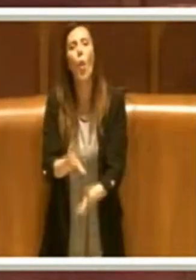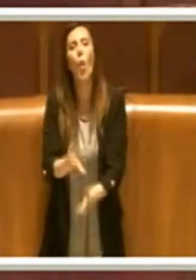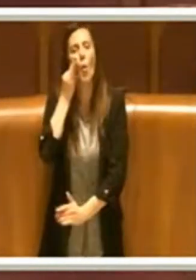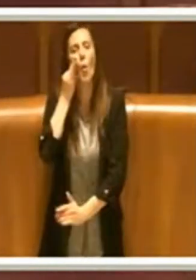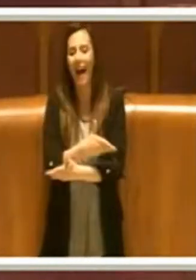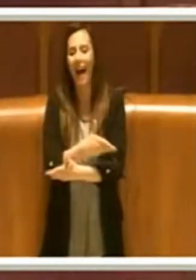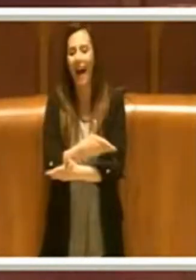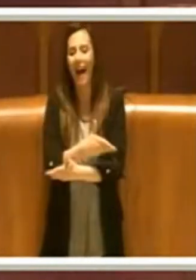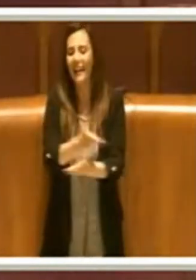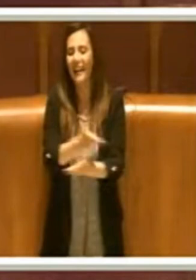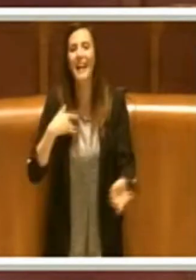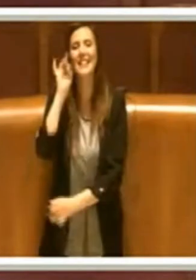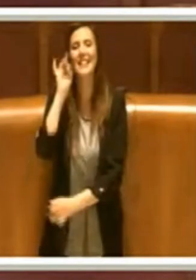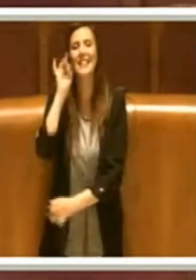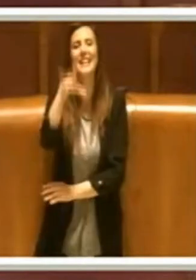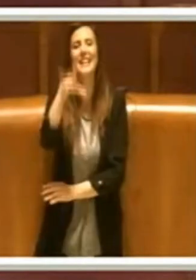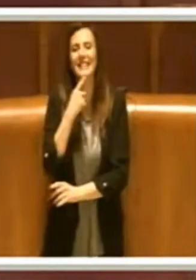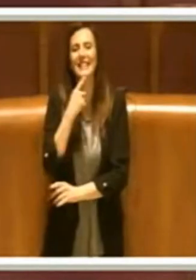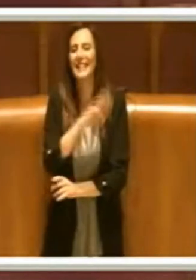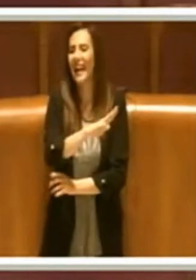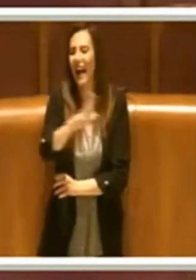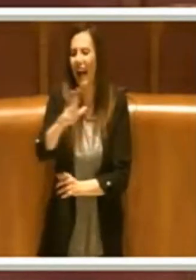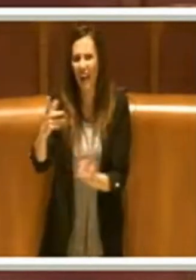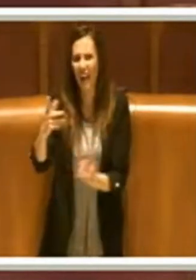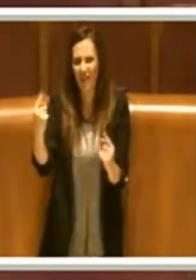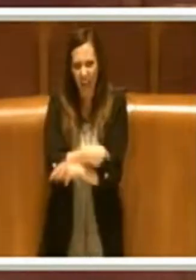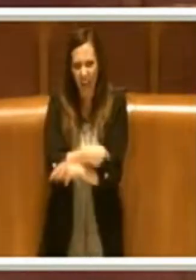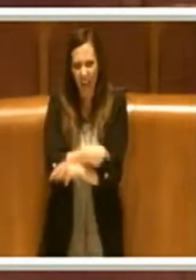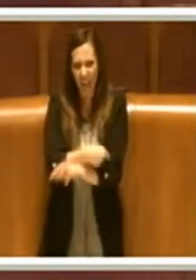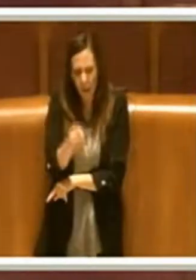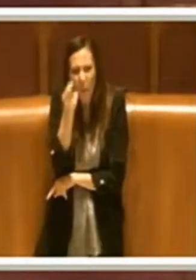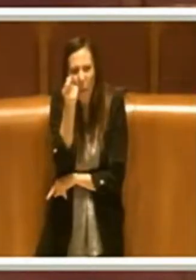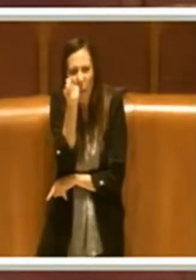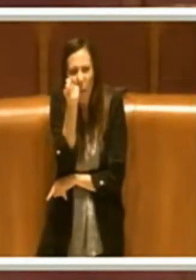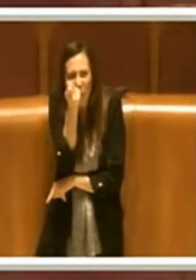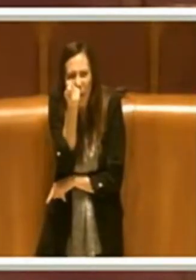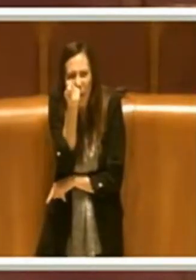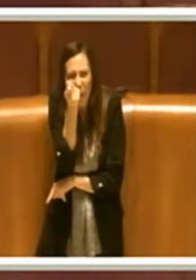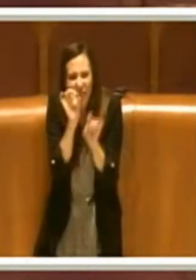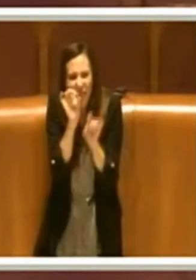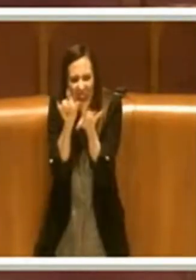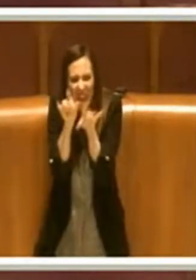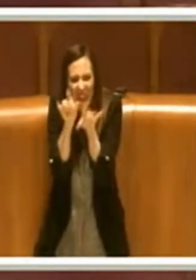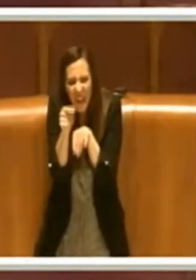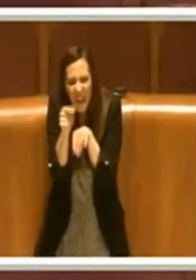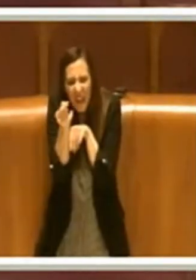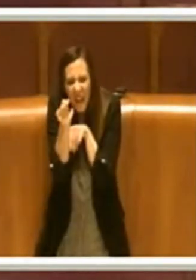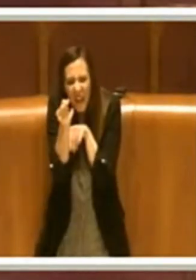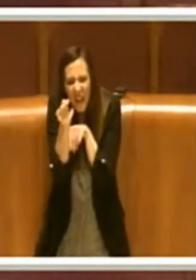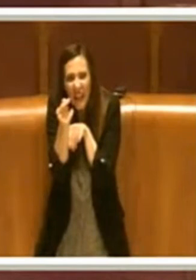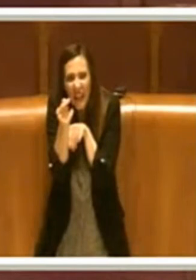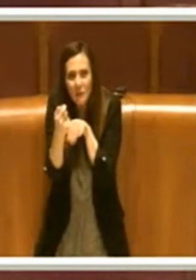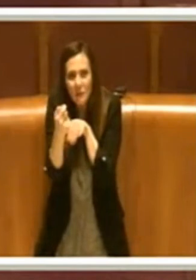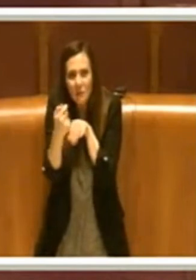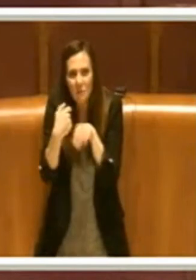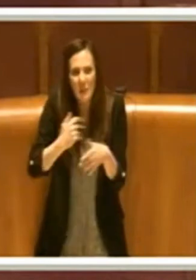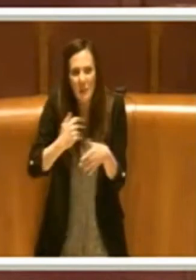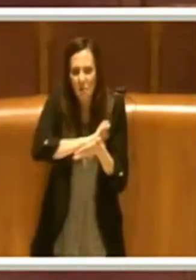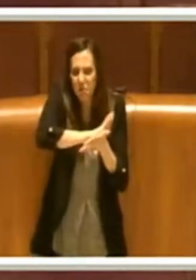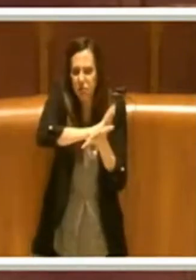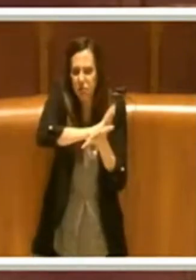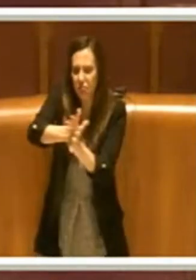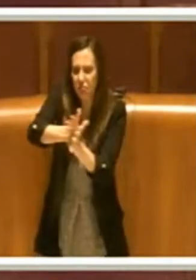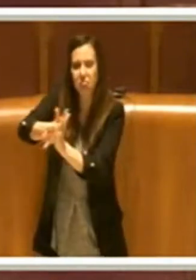dominatori del destino degli altri, quando un piccolo virus ci sta veramente sterminando. Quindi io